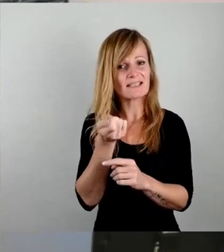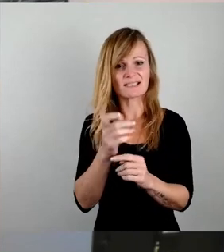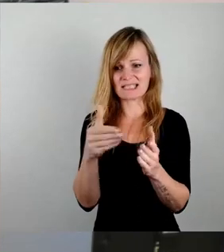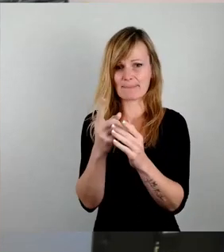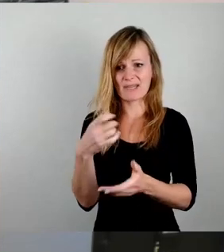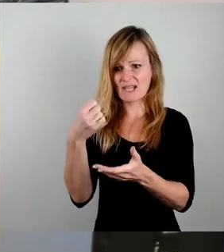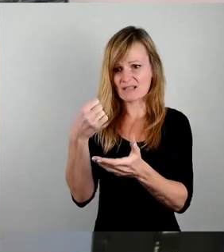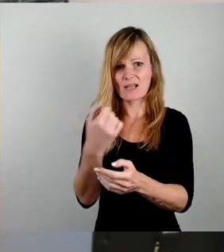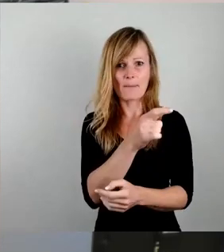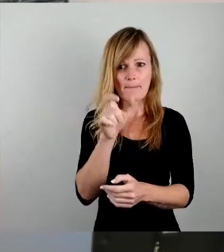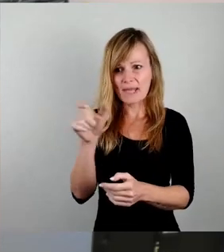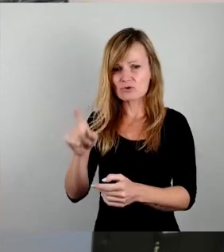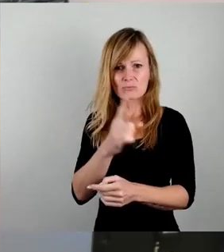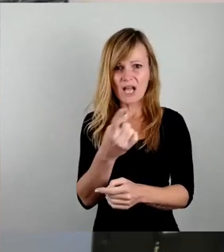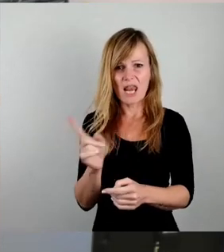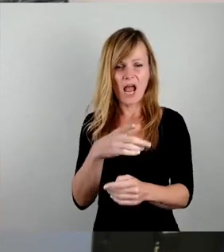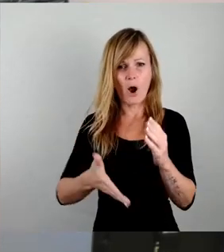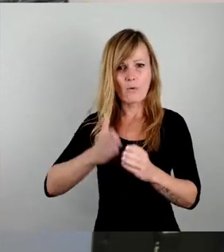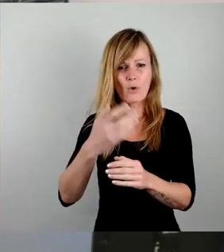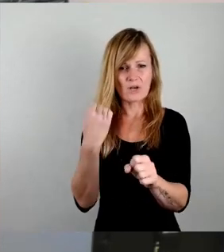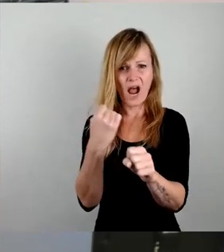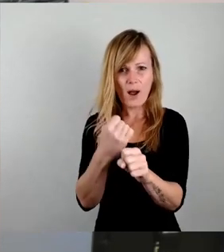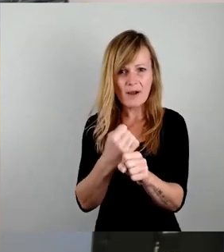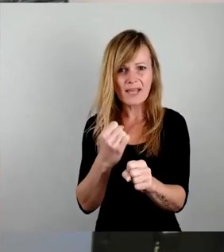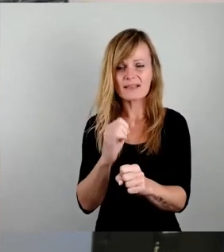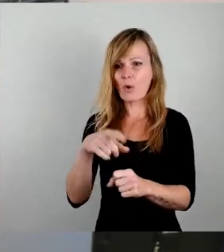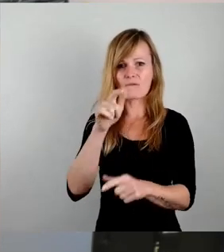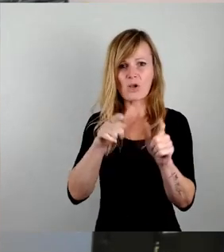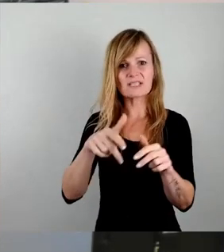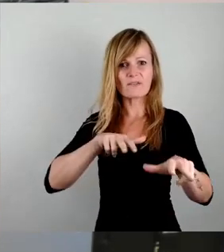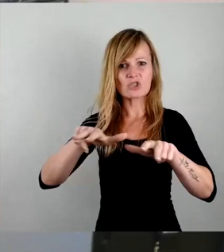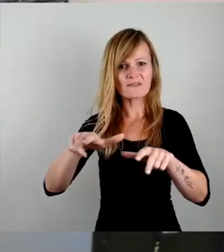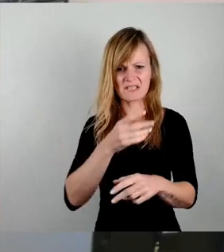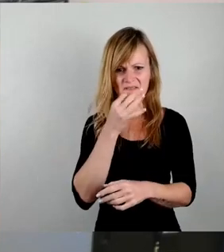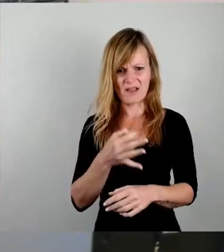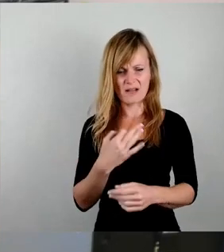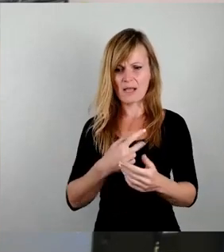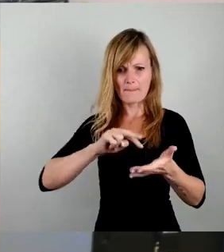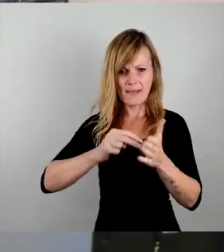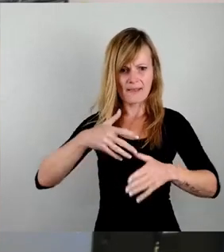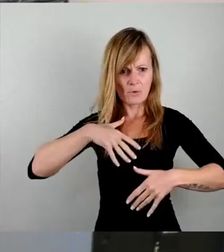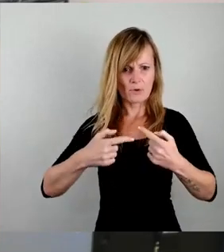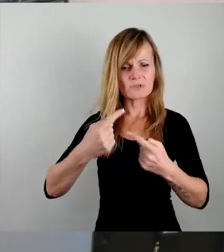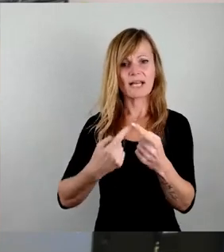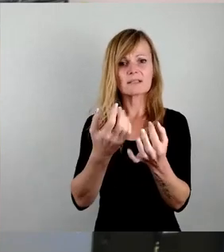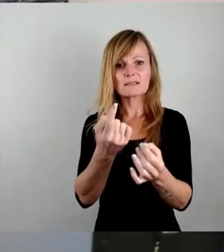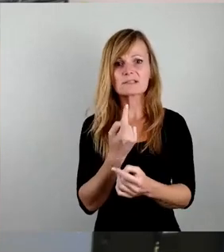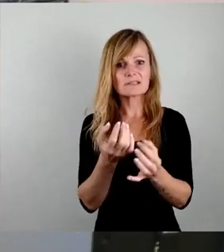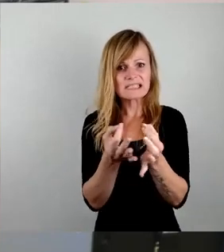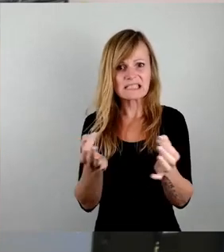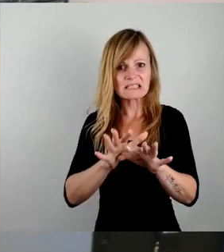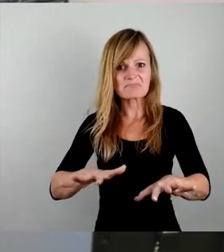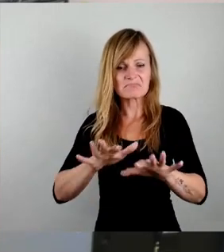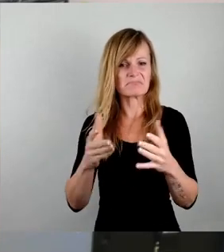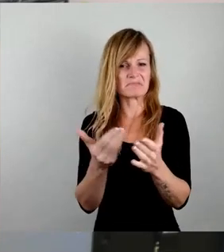Prinzip dann auch aufhören zu arbeiten. Es ist dann auch volkswirtschaftlich eine Frage. Man bereitet sich unter Umständen auf etwas vor, was nie eintritt. Insofern können wir ihnen